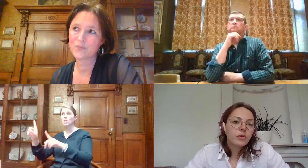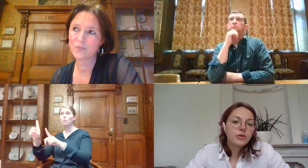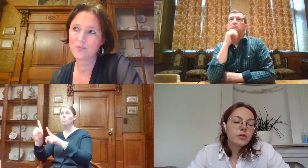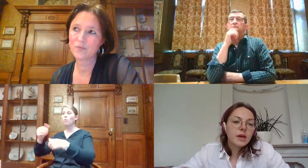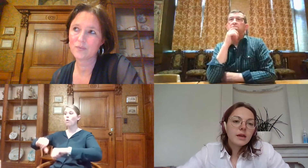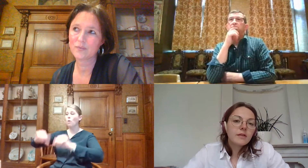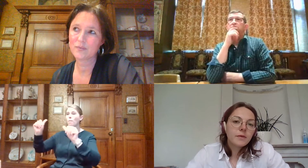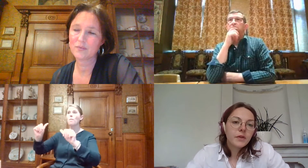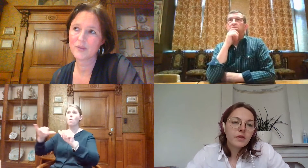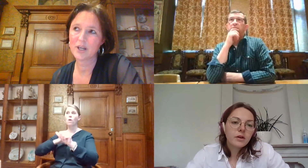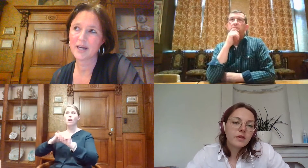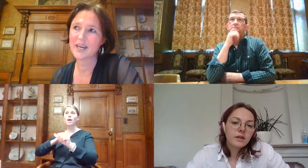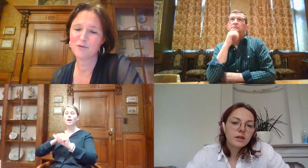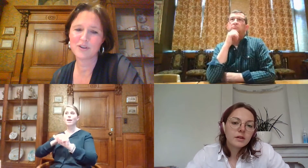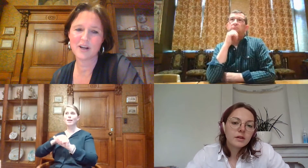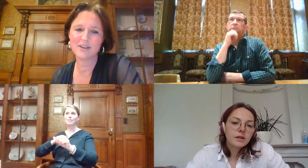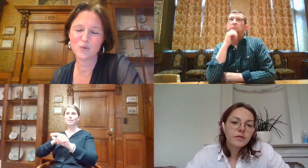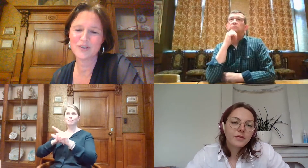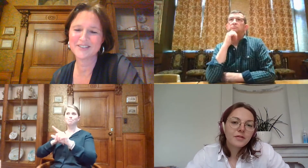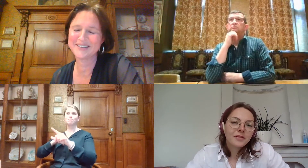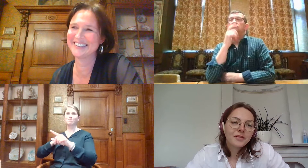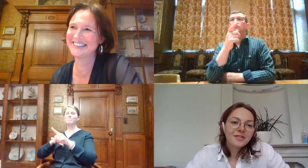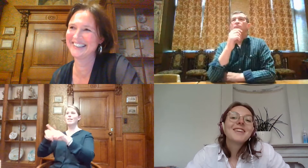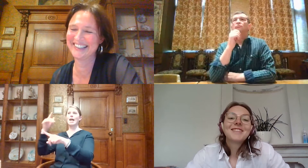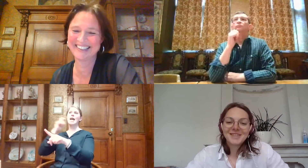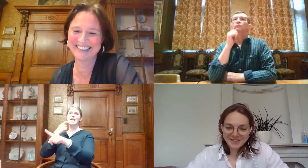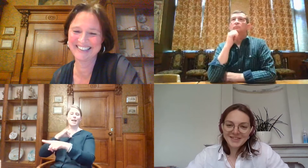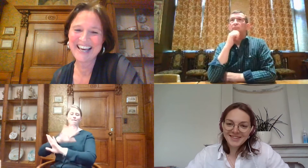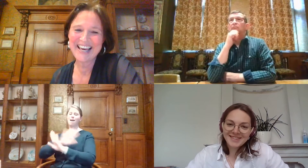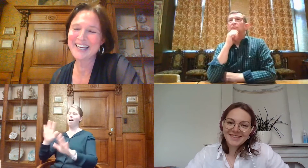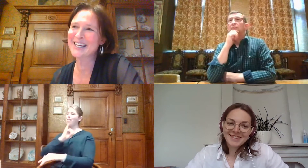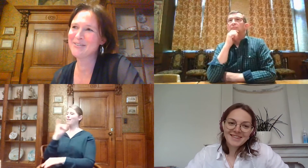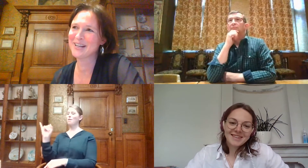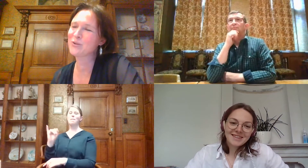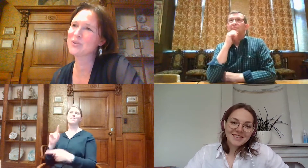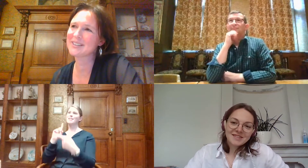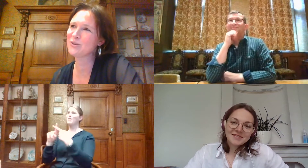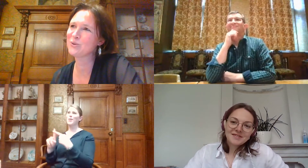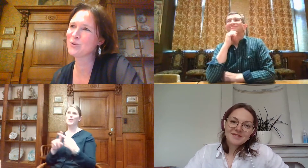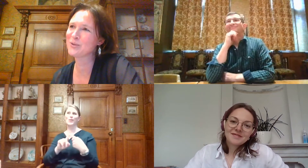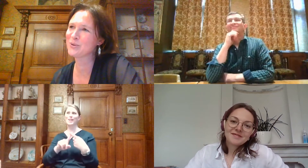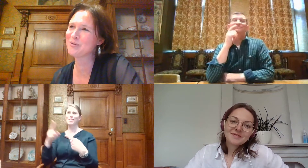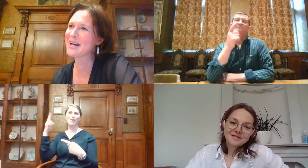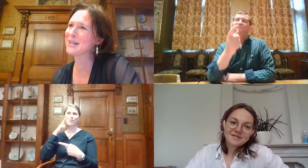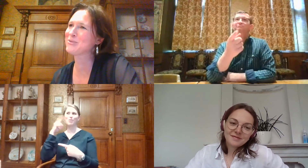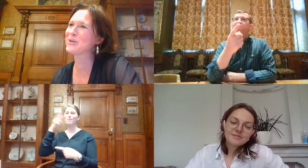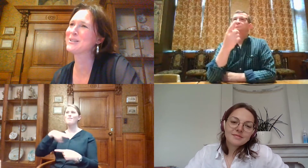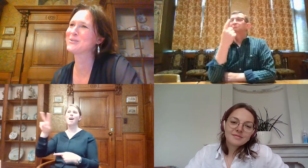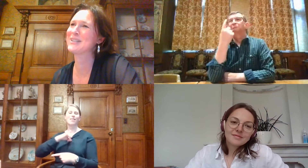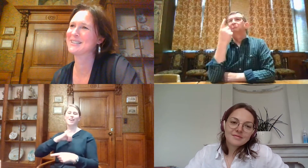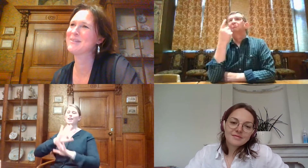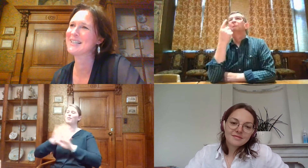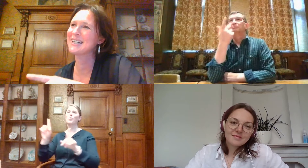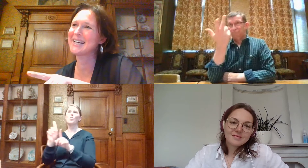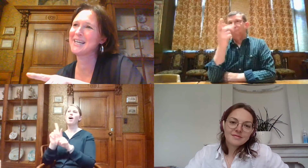over zo'n toerbeheert? Gerrie heeft al die contacten. Gerrie heeft alle contacten en de Doof Vlaanderen heeft ook al